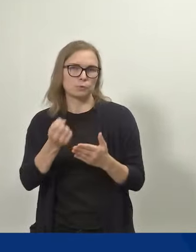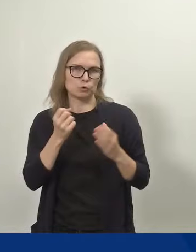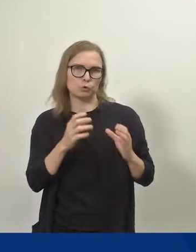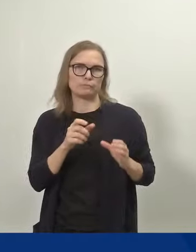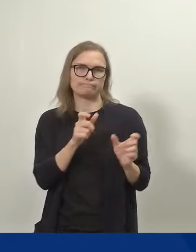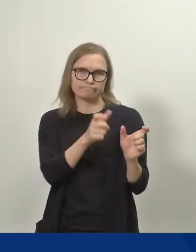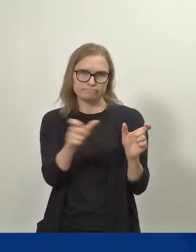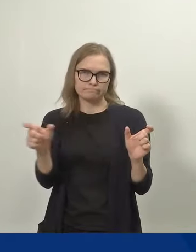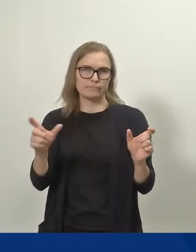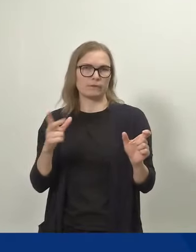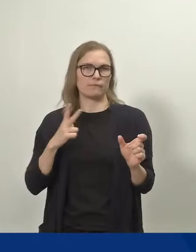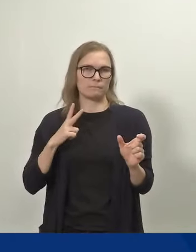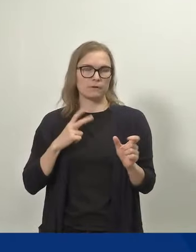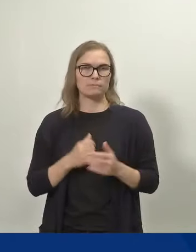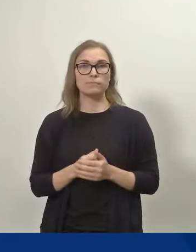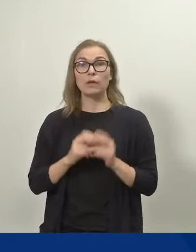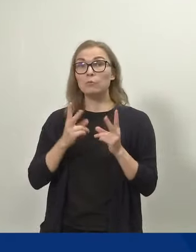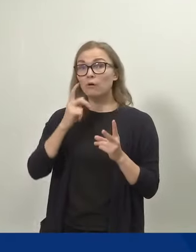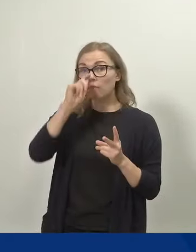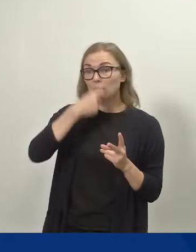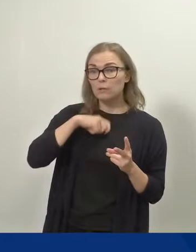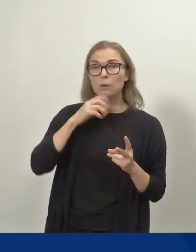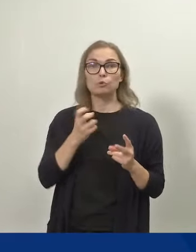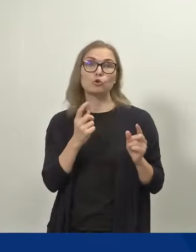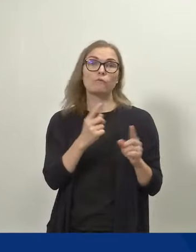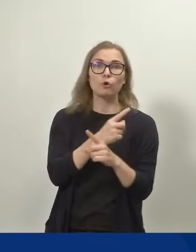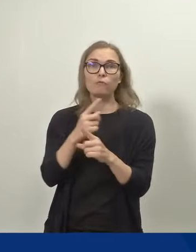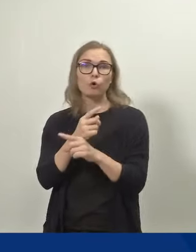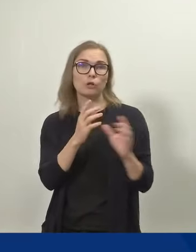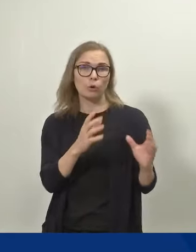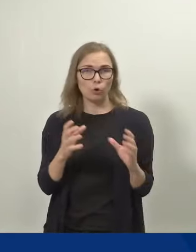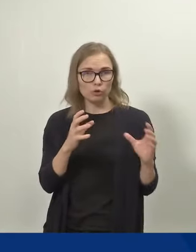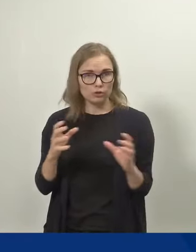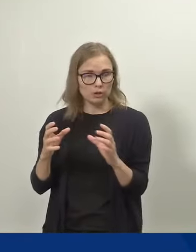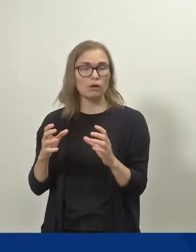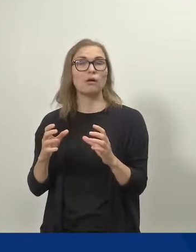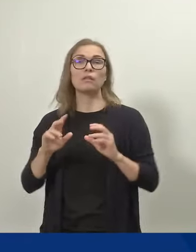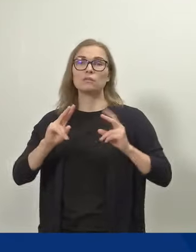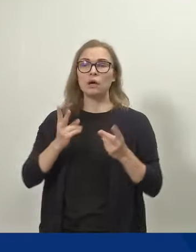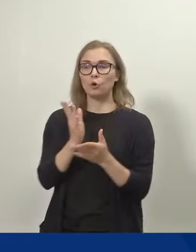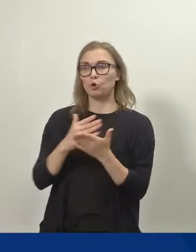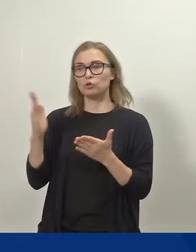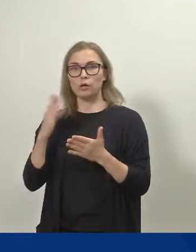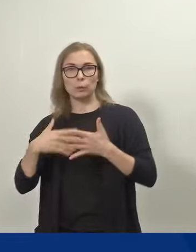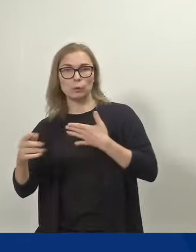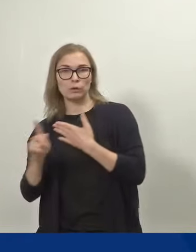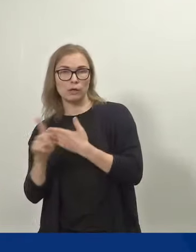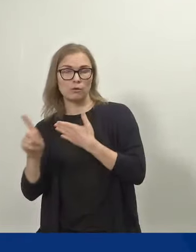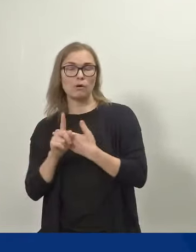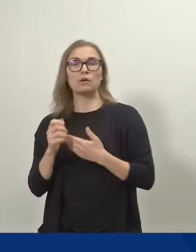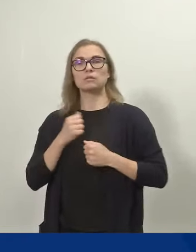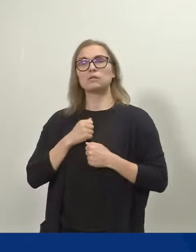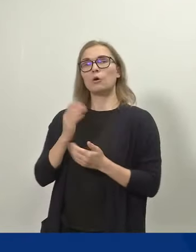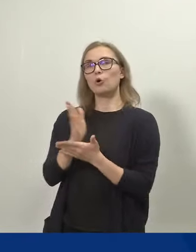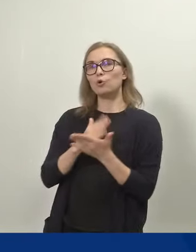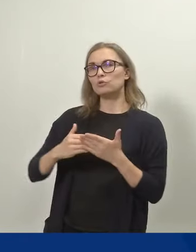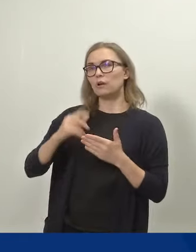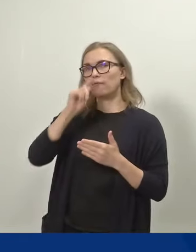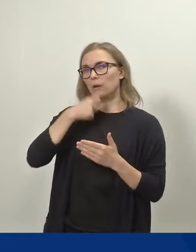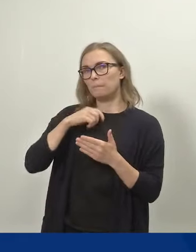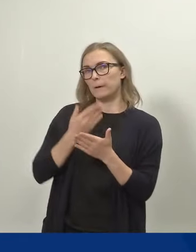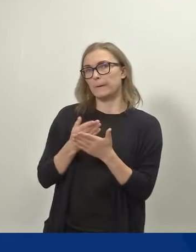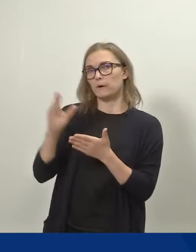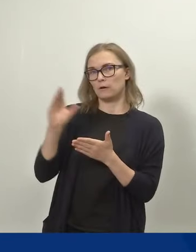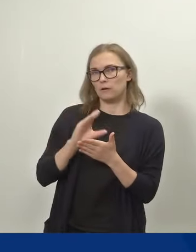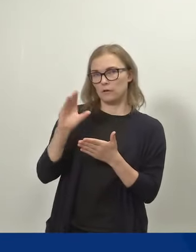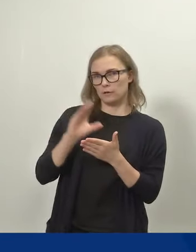voisivat myös esimerkiksi vuorotella lapsen hoidossa tai tehdä osa-aikatyötä ja saada osittaista vanhempainrahaa. Myös